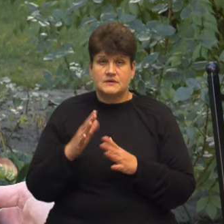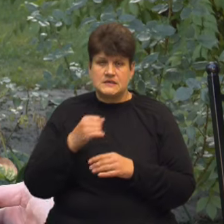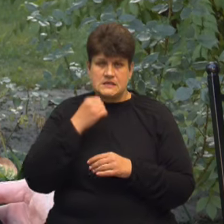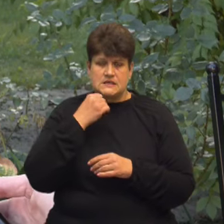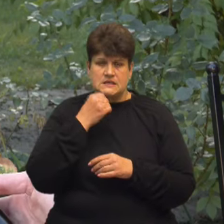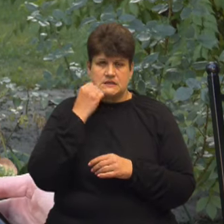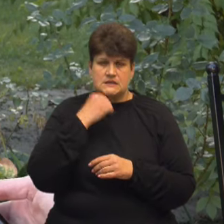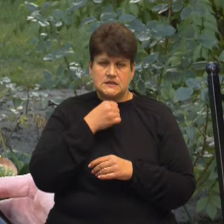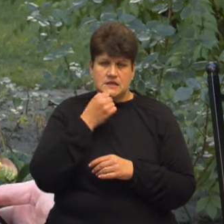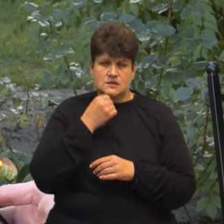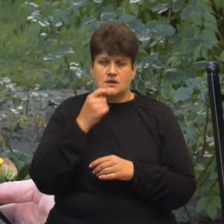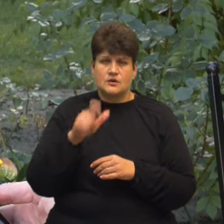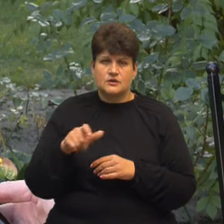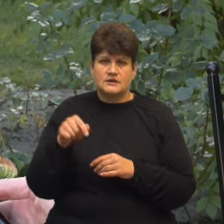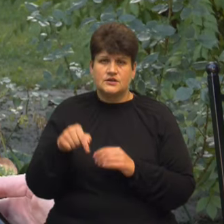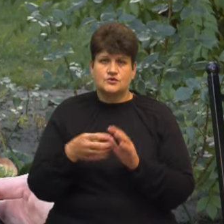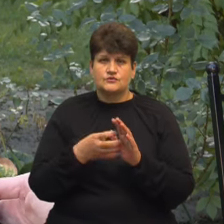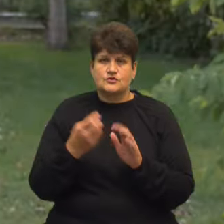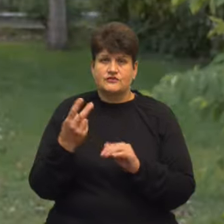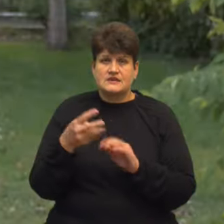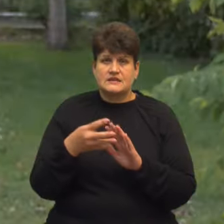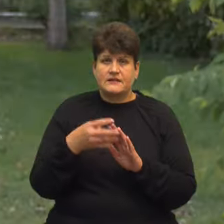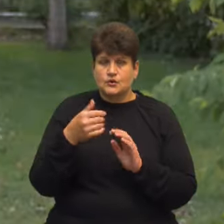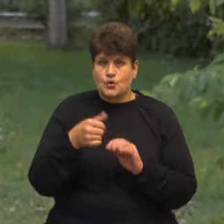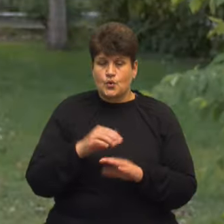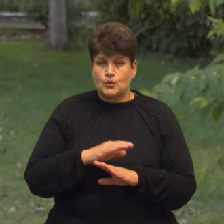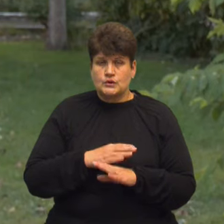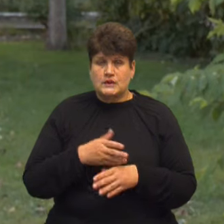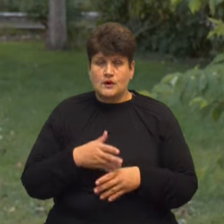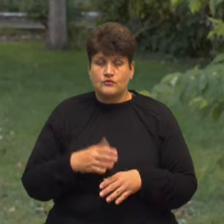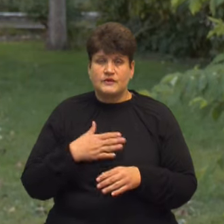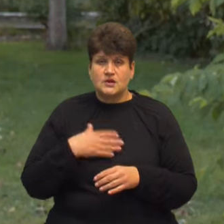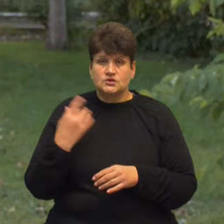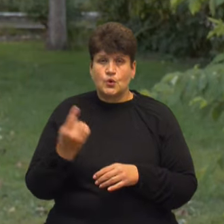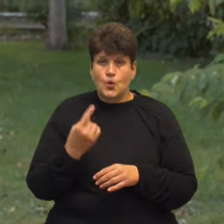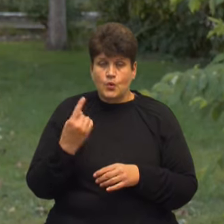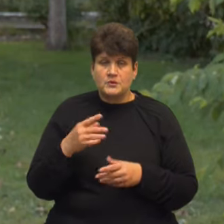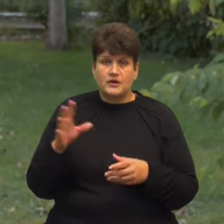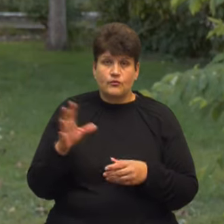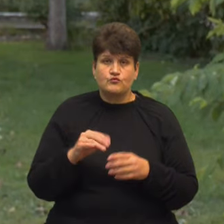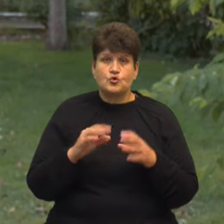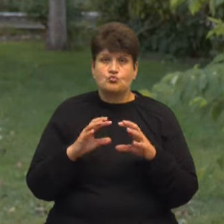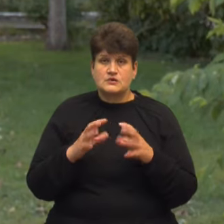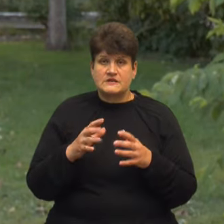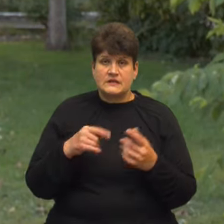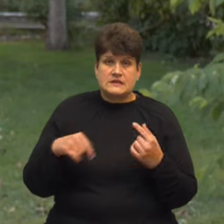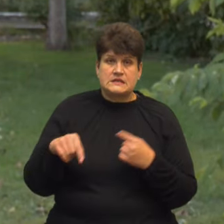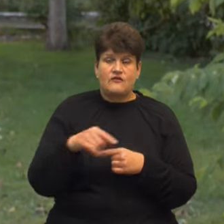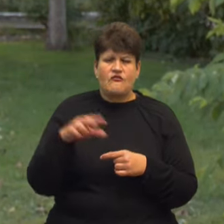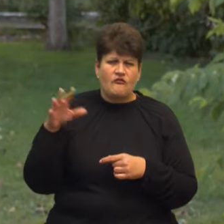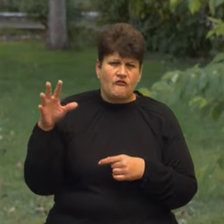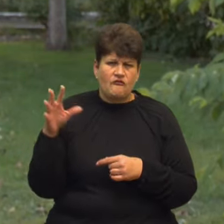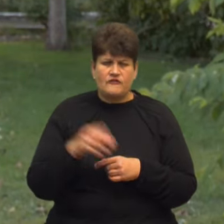1929 року народження В нашій області, так і, як в цілому світі, циркулюють всі штами